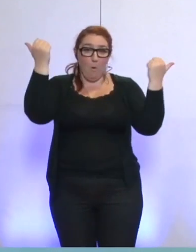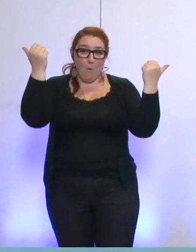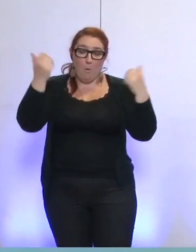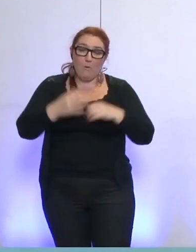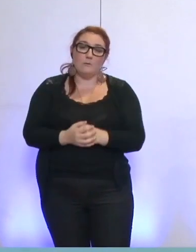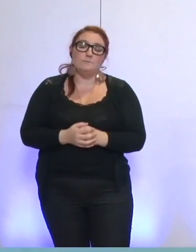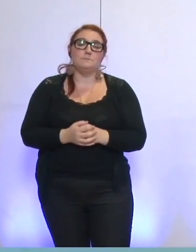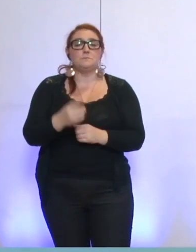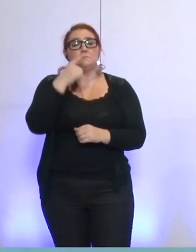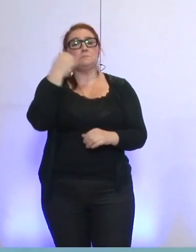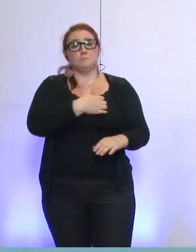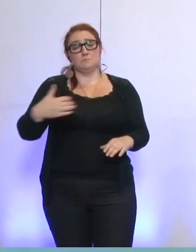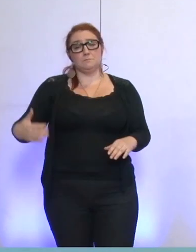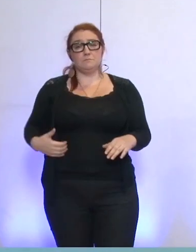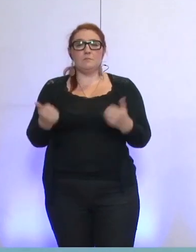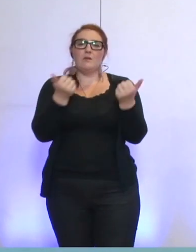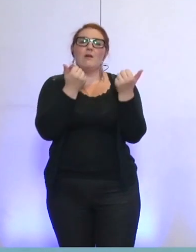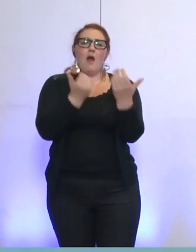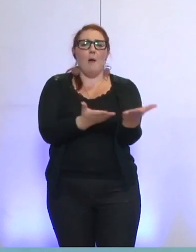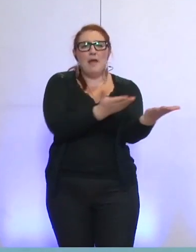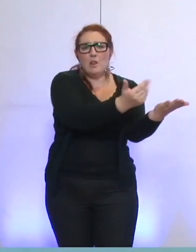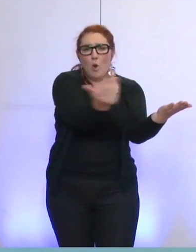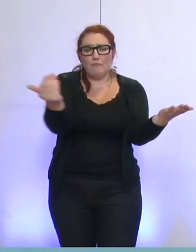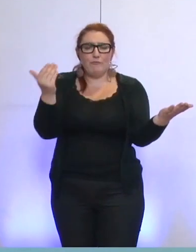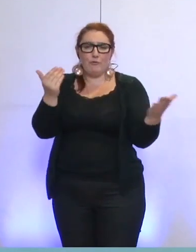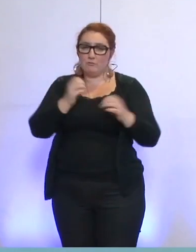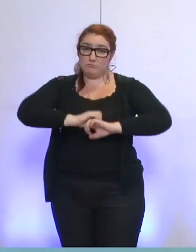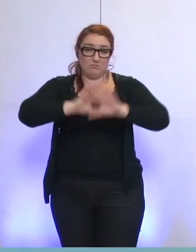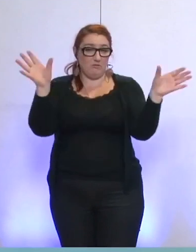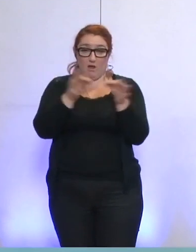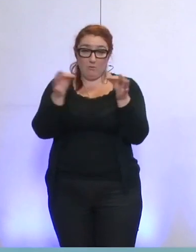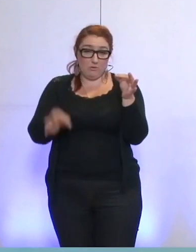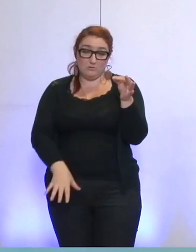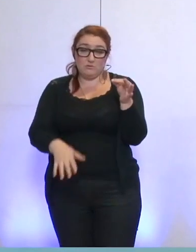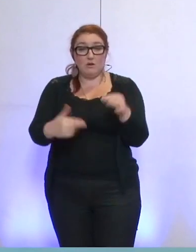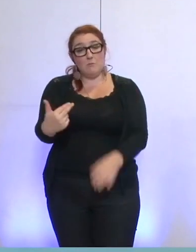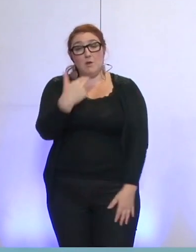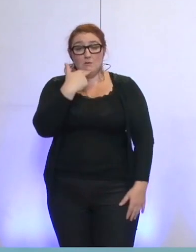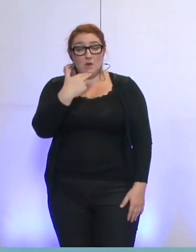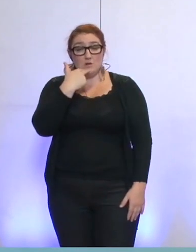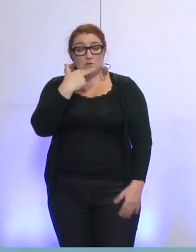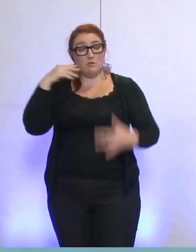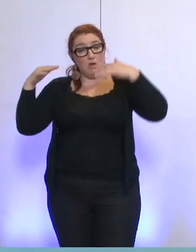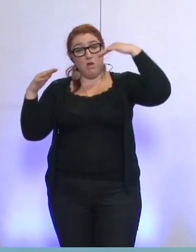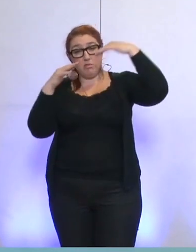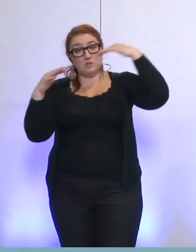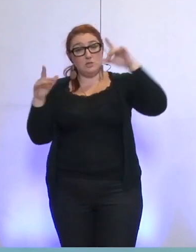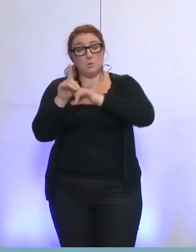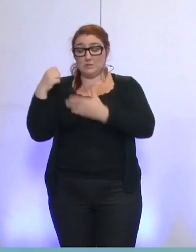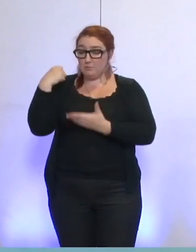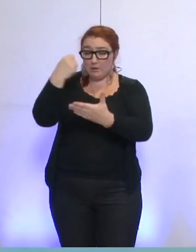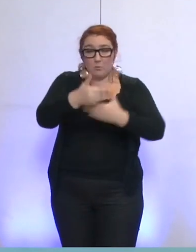Monsieur le maire, le résultat de l'appel d'offres est clair. Notre dossier est premier sur l'efficacité énergétique et sur la capacité de reconstruction du